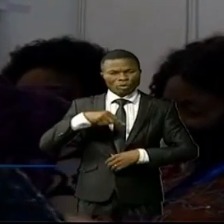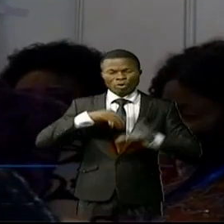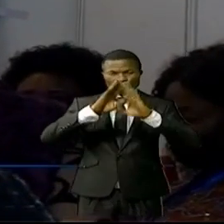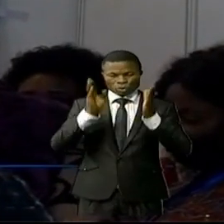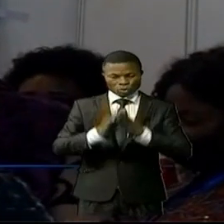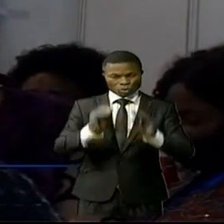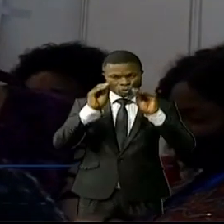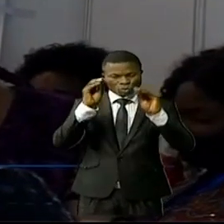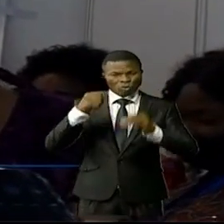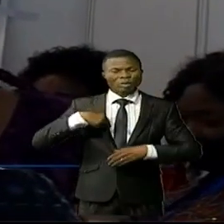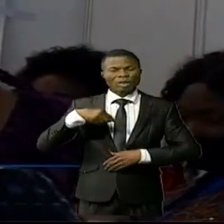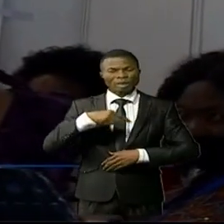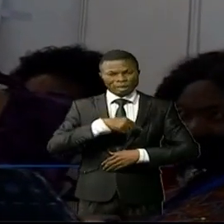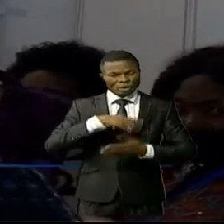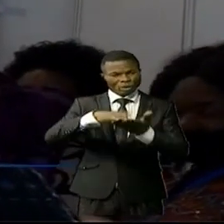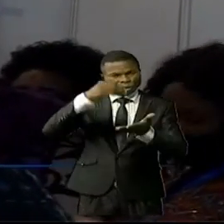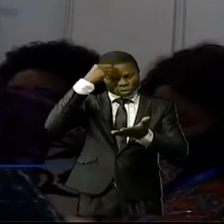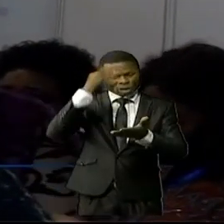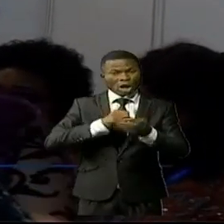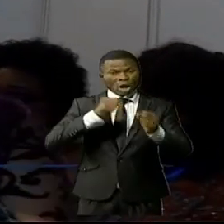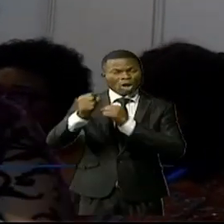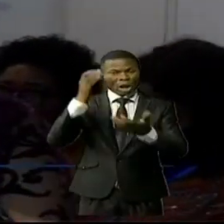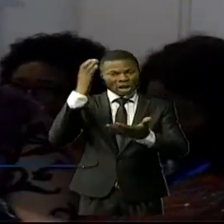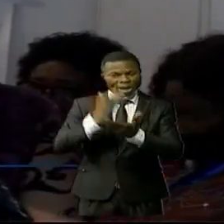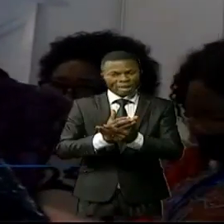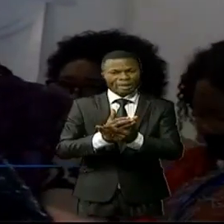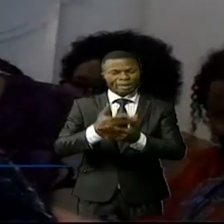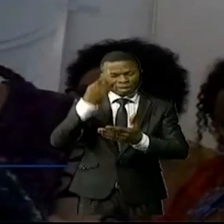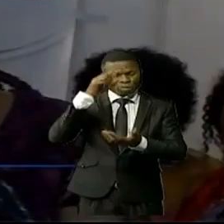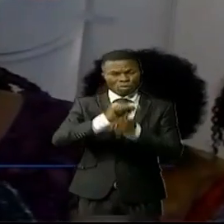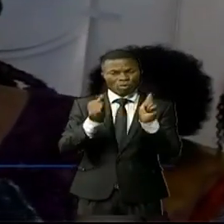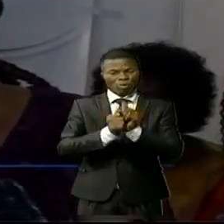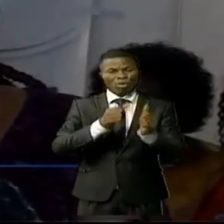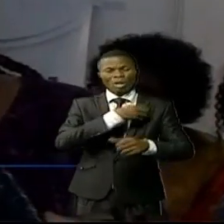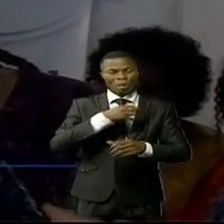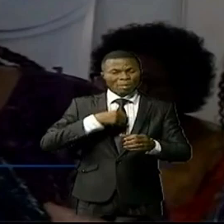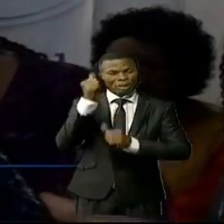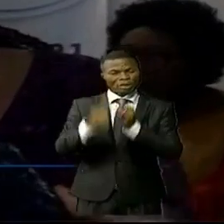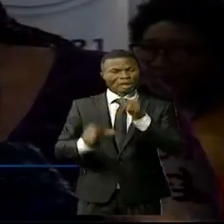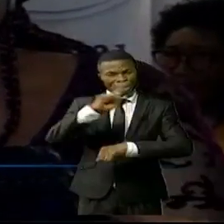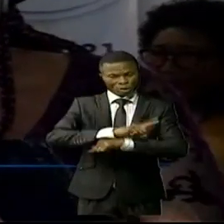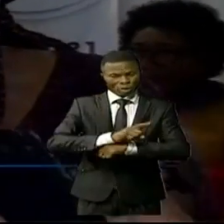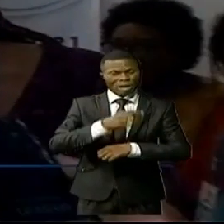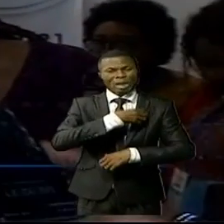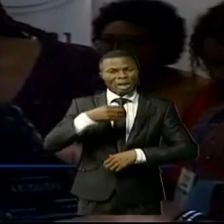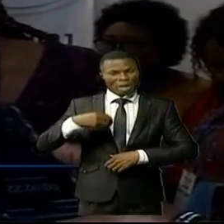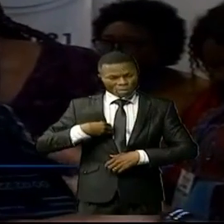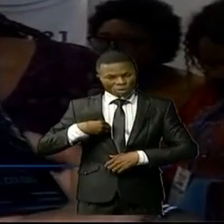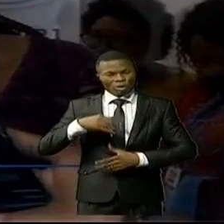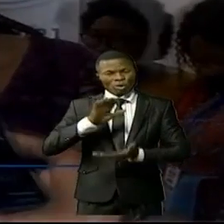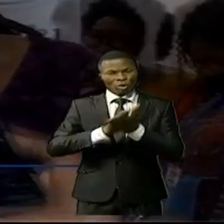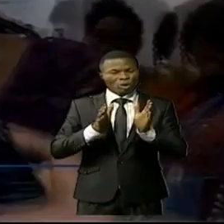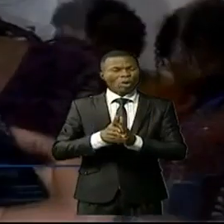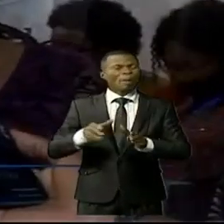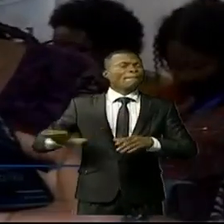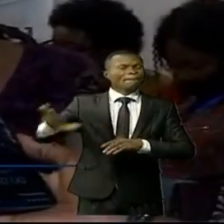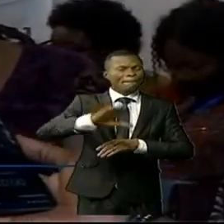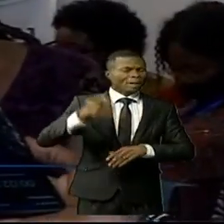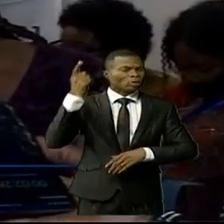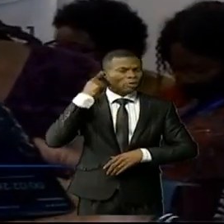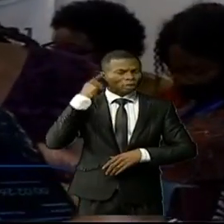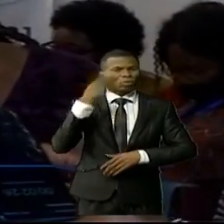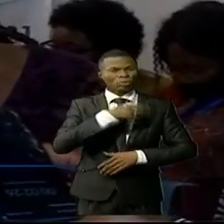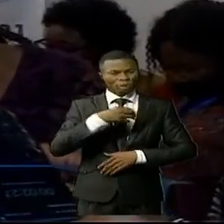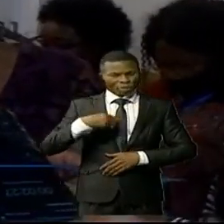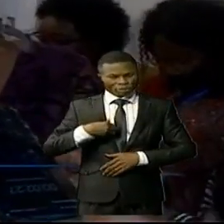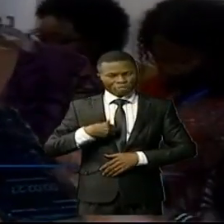nous a appris c'est le combat de la femme de tous les jours la femme doit être écoutée la femme doit